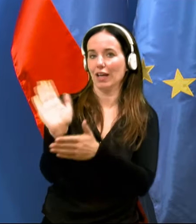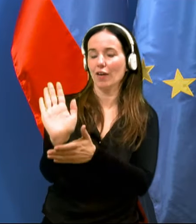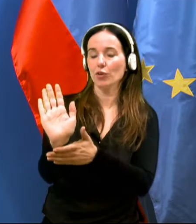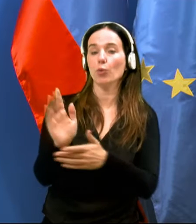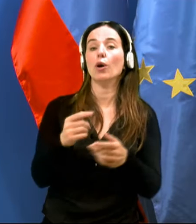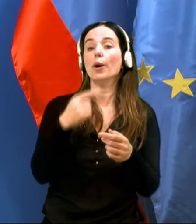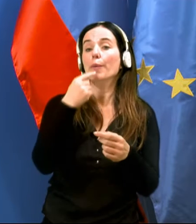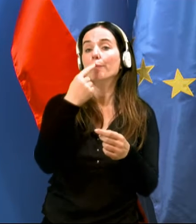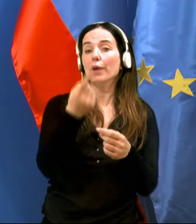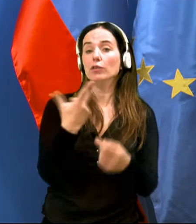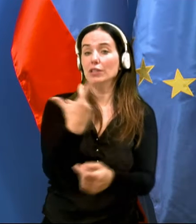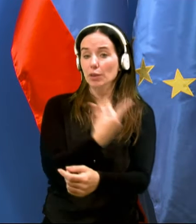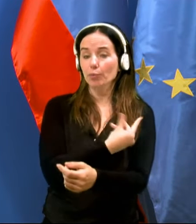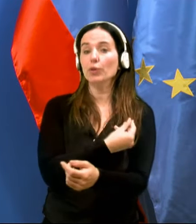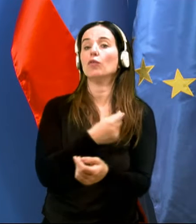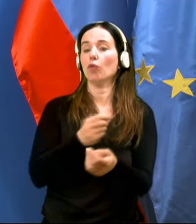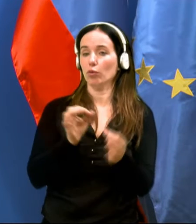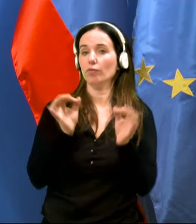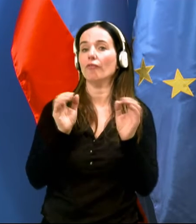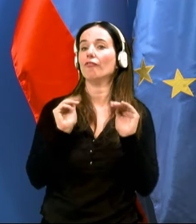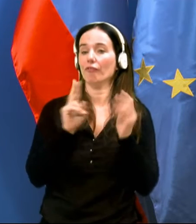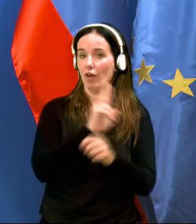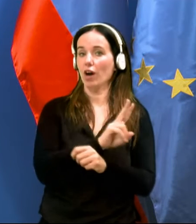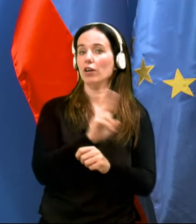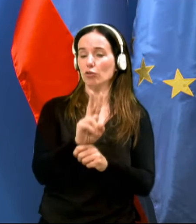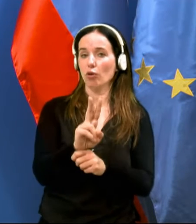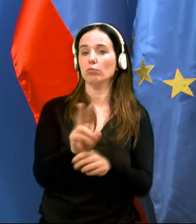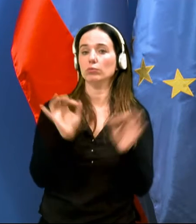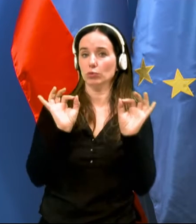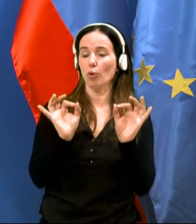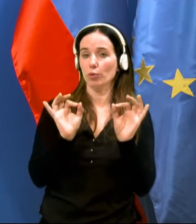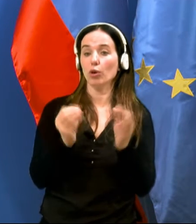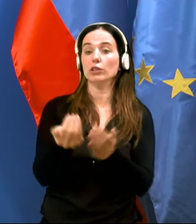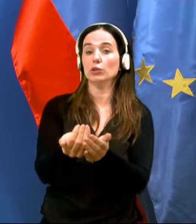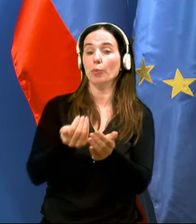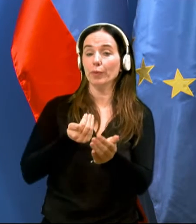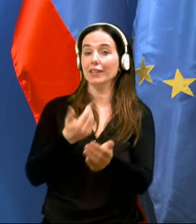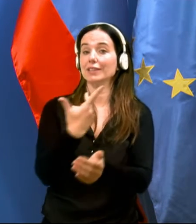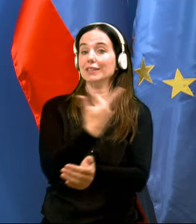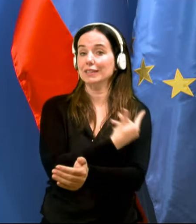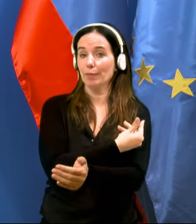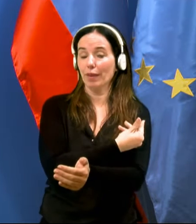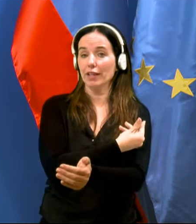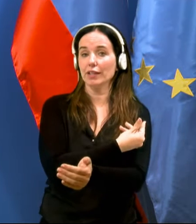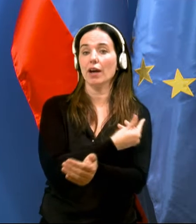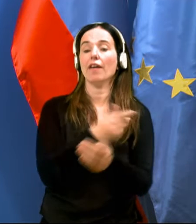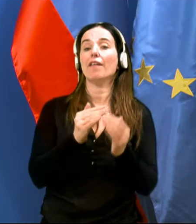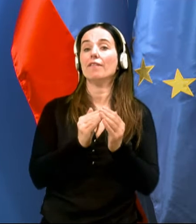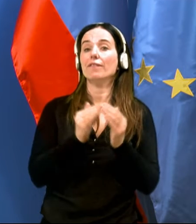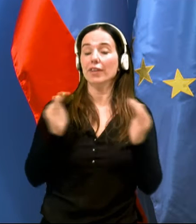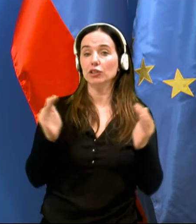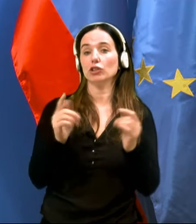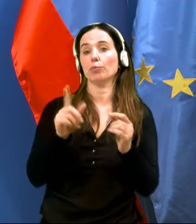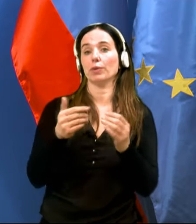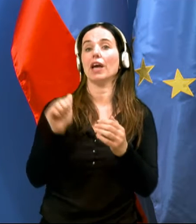pravijo, da je cepivo učinkovito in varno, da so prednosti cepljenja s cepivom AstraZeneca bistveno večje